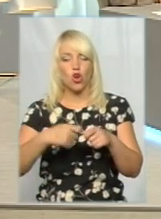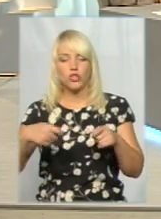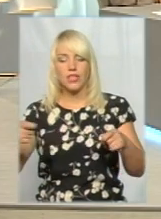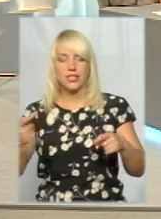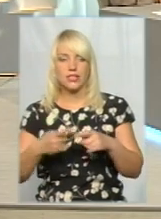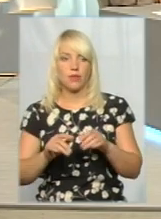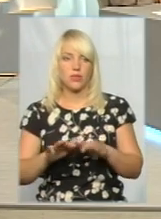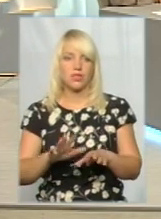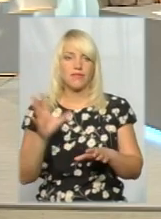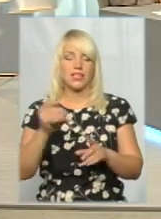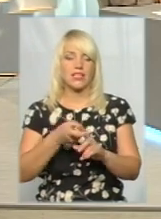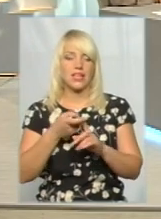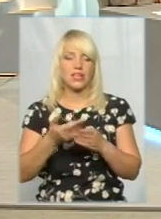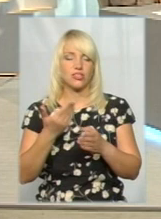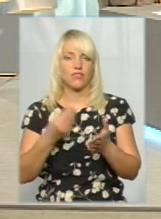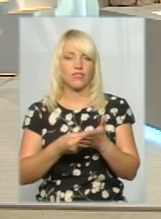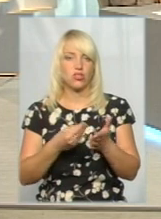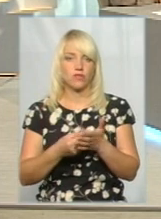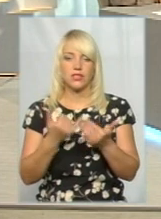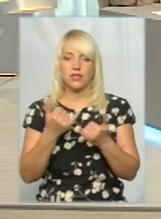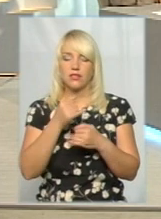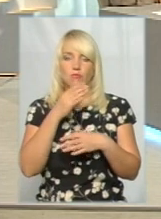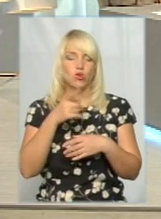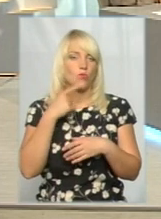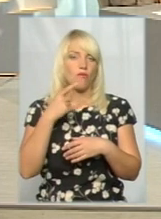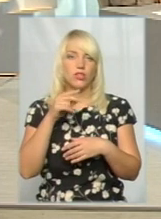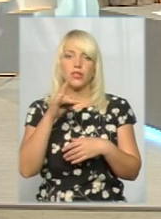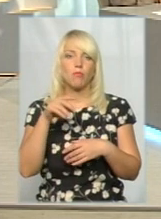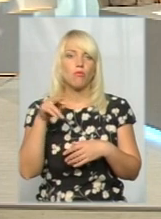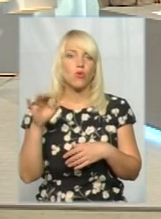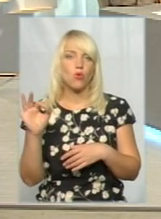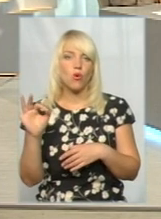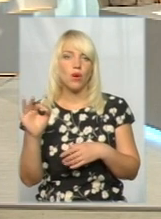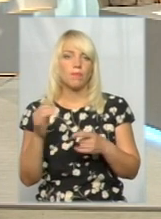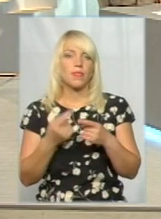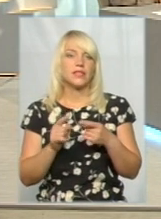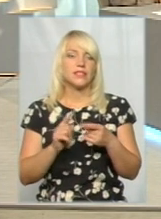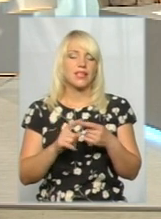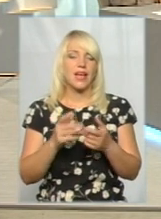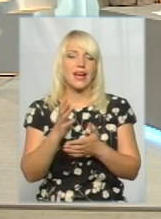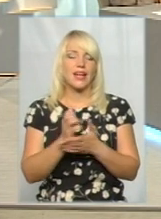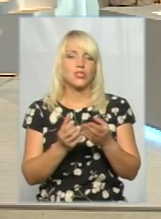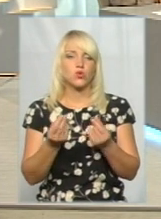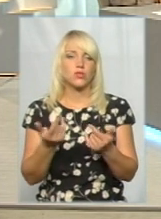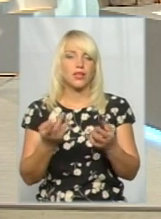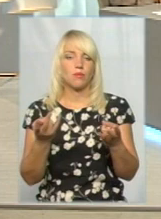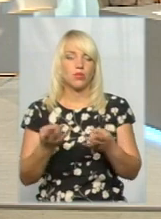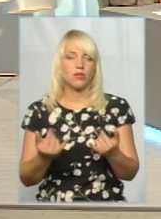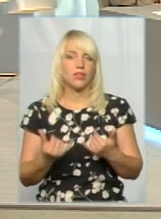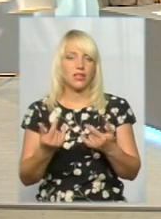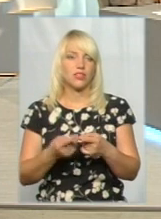Все залежить від фінансування. Ми навіть зараз не можемо говорити про той ресурс, який для того необхідний.